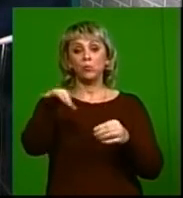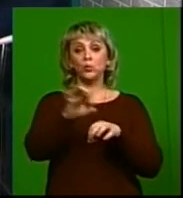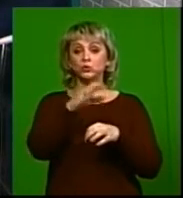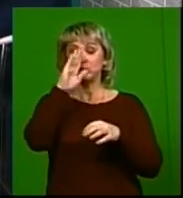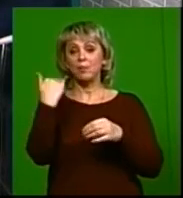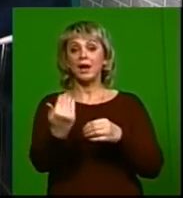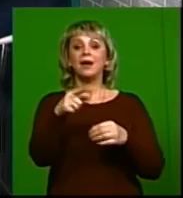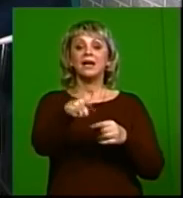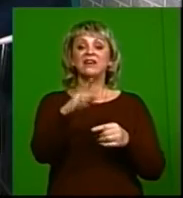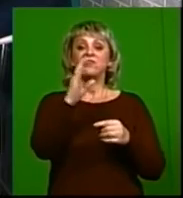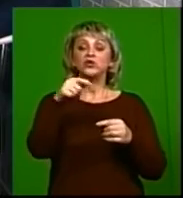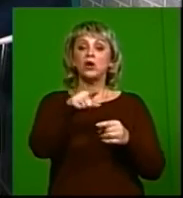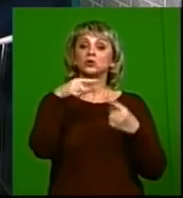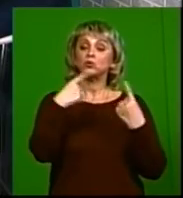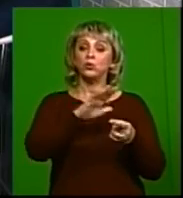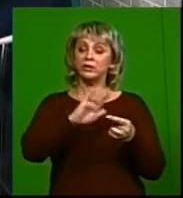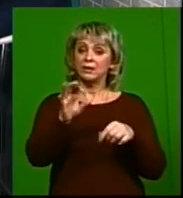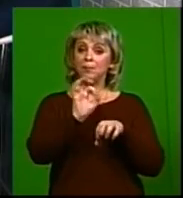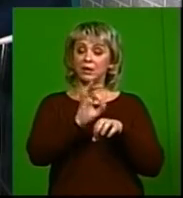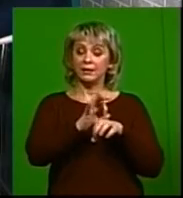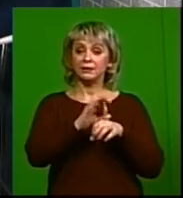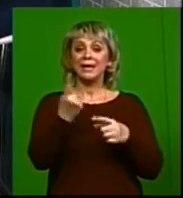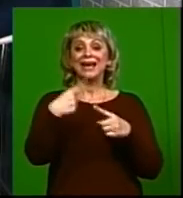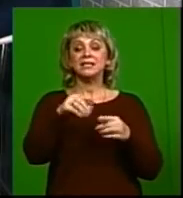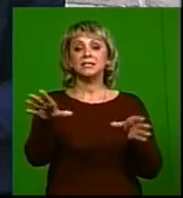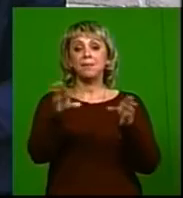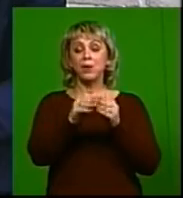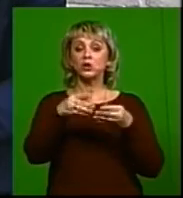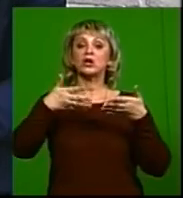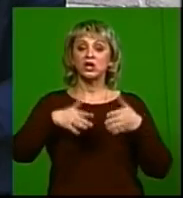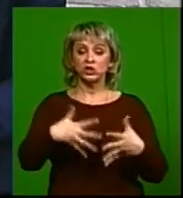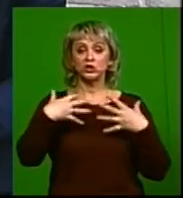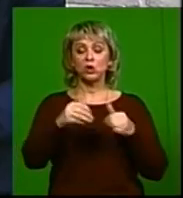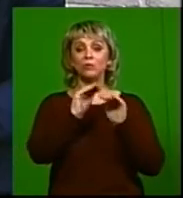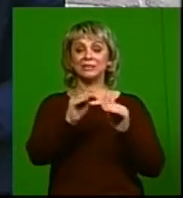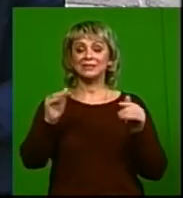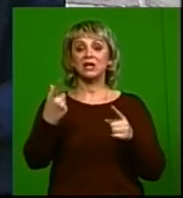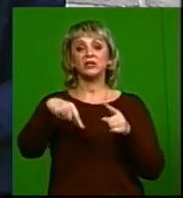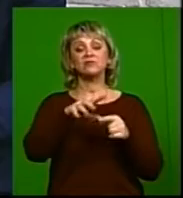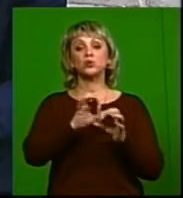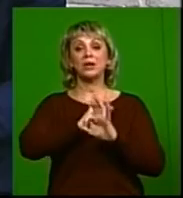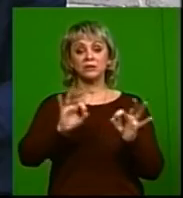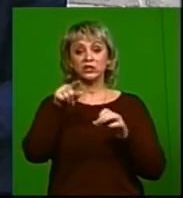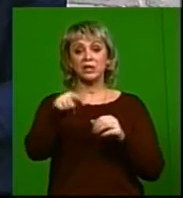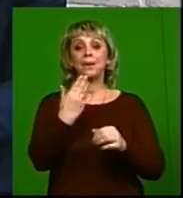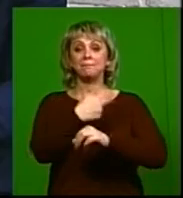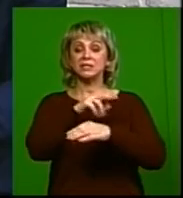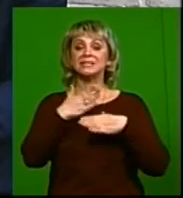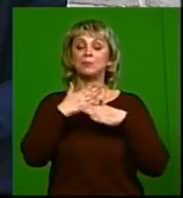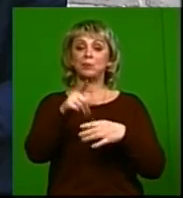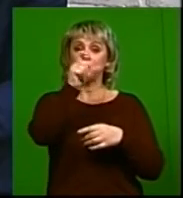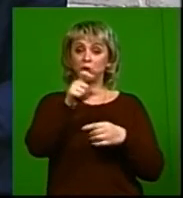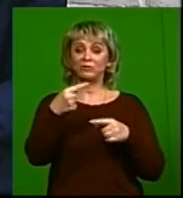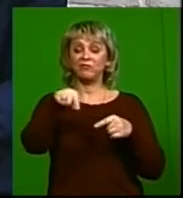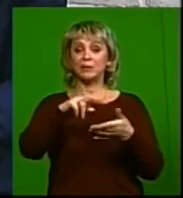которых один партнёр ВИЧ-инфицирован, другой не ВИЧ-инфицирован. Эти пары рожают здоровых детей. Это всё здорово. Сегодня медицина помогает людям